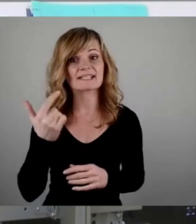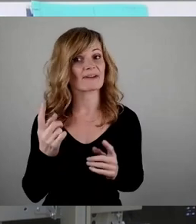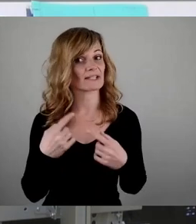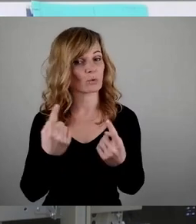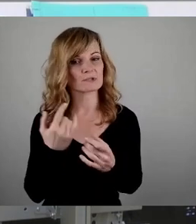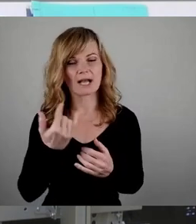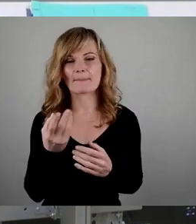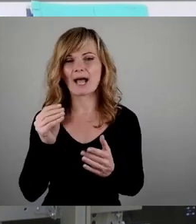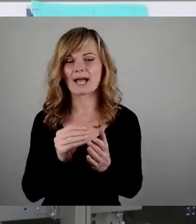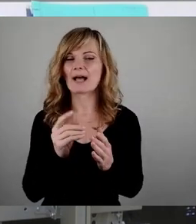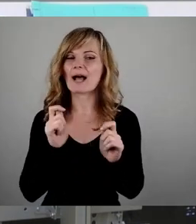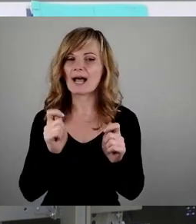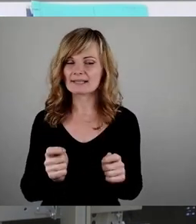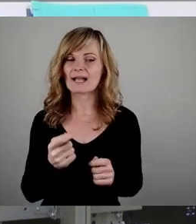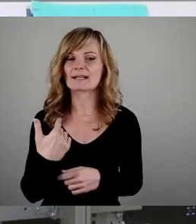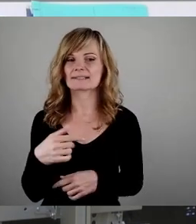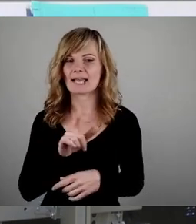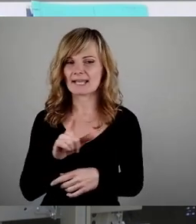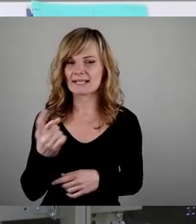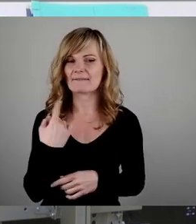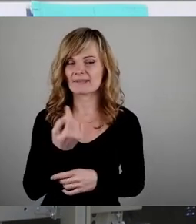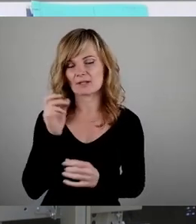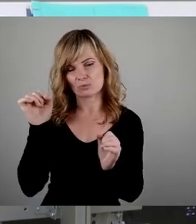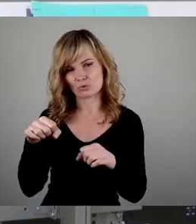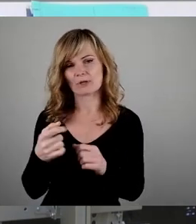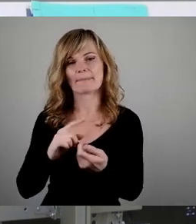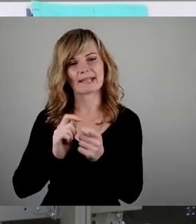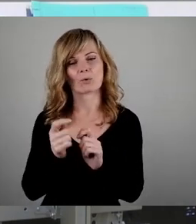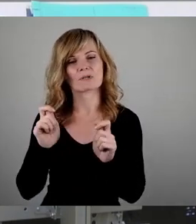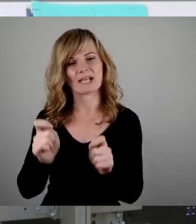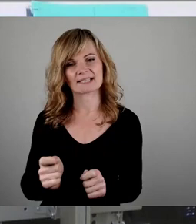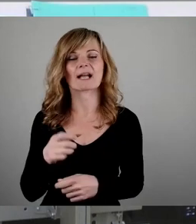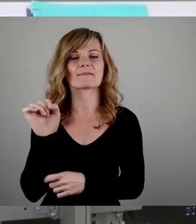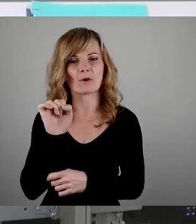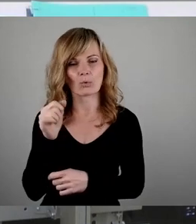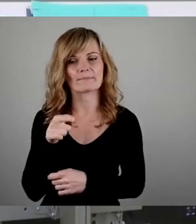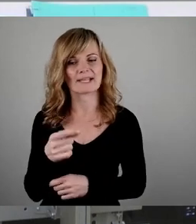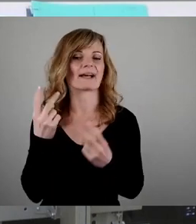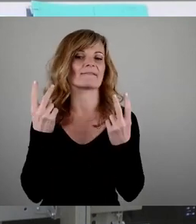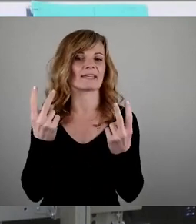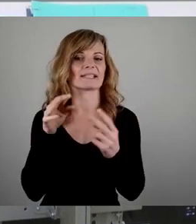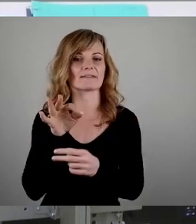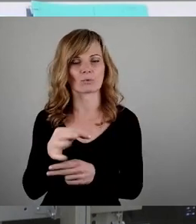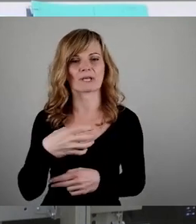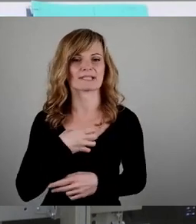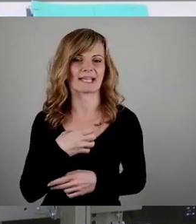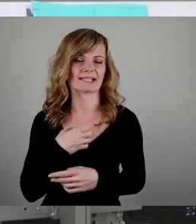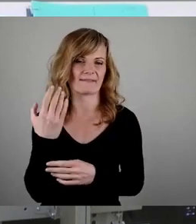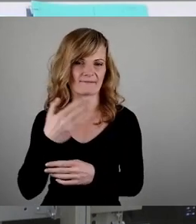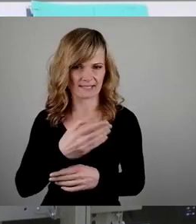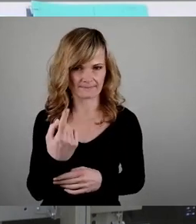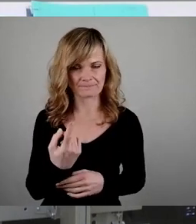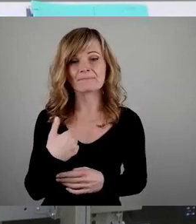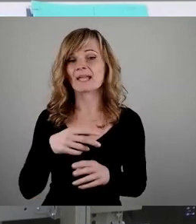Antrag der Linken, dem wir natürlich zustimmen, inklusive Änderungsantrag, weil er sehr wichtig ist für den Dresdner Westen. Die Sanierung